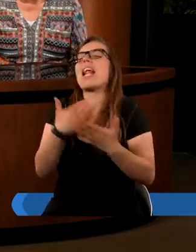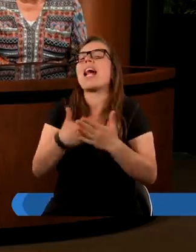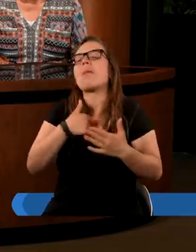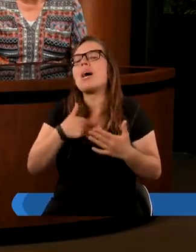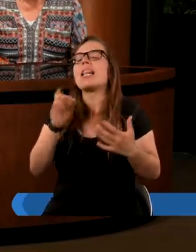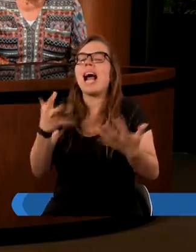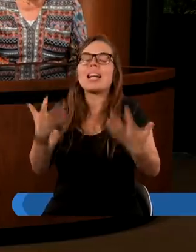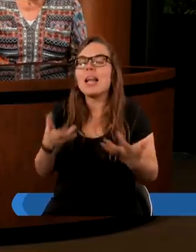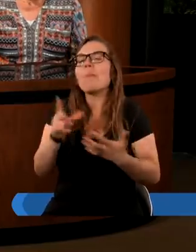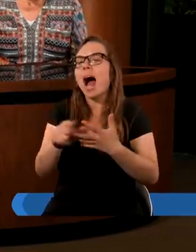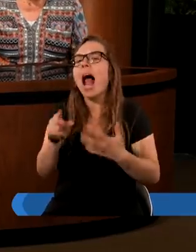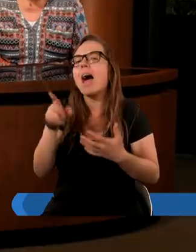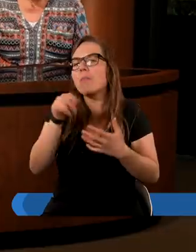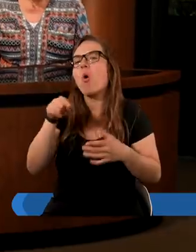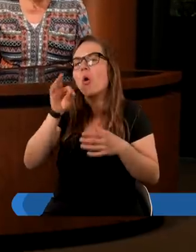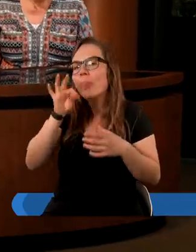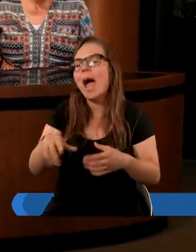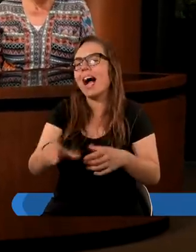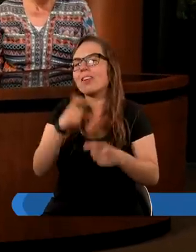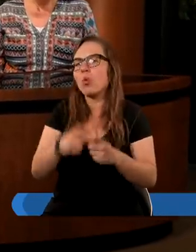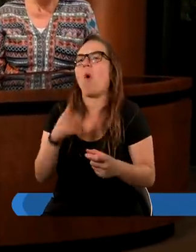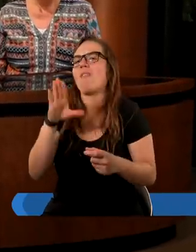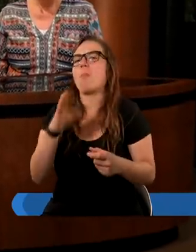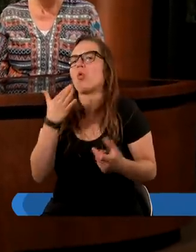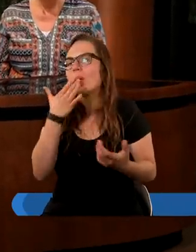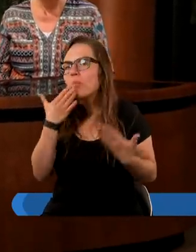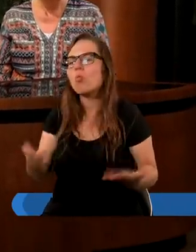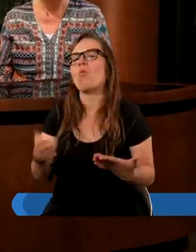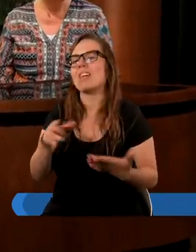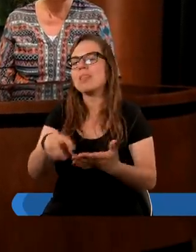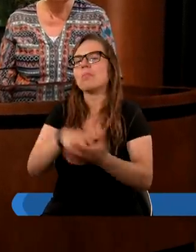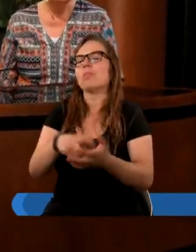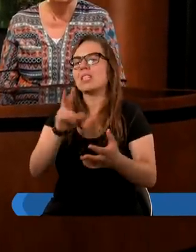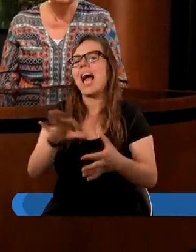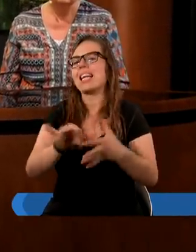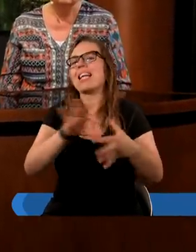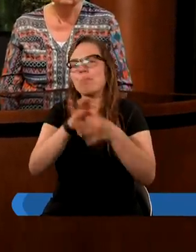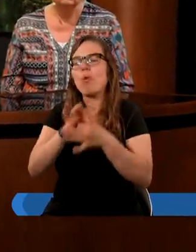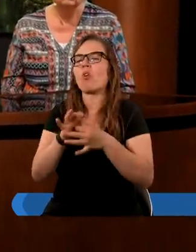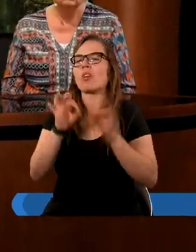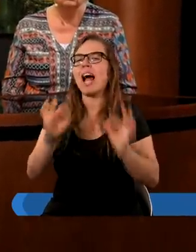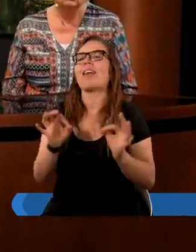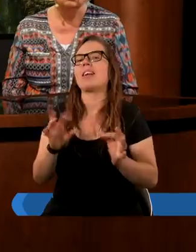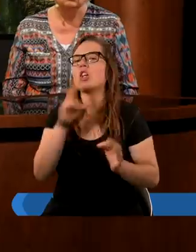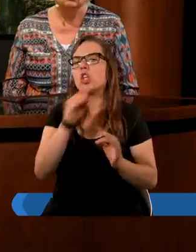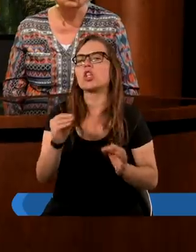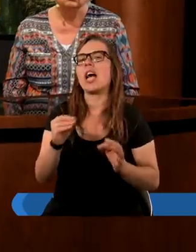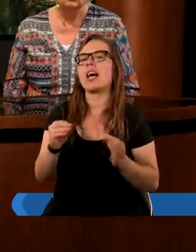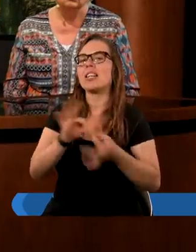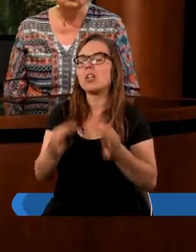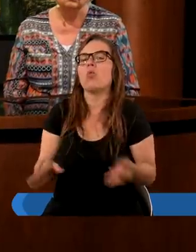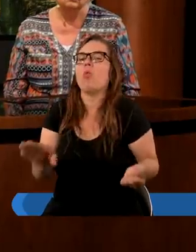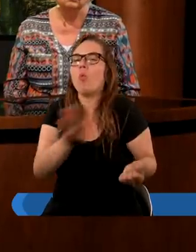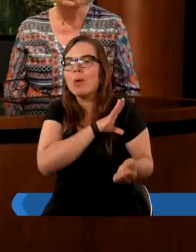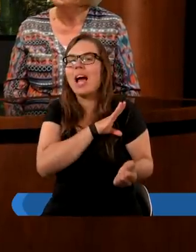że chcemy kogoś potępić, ale że tak Słowo Boże mówi, że gdy